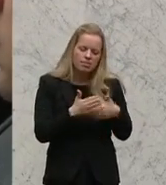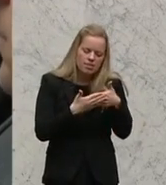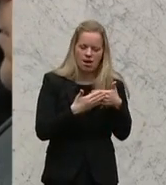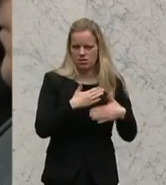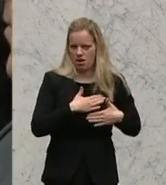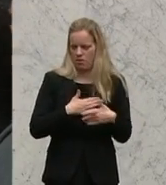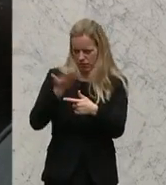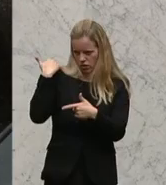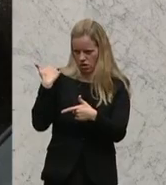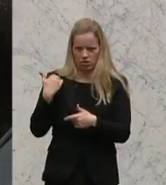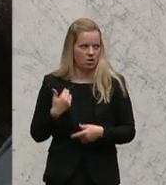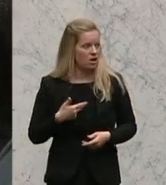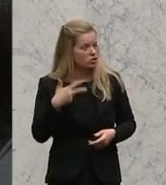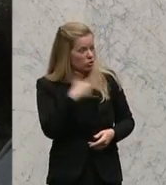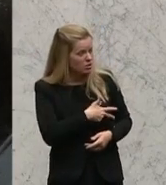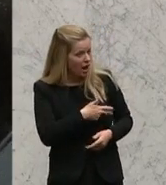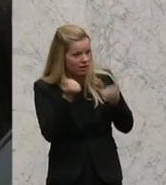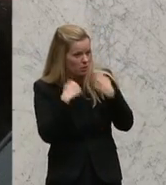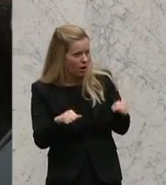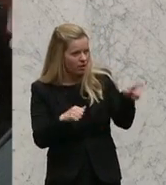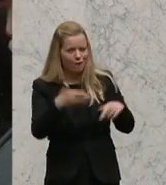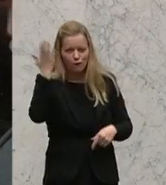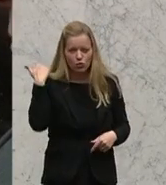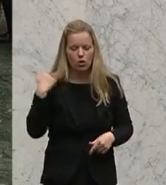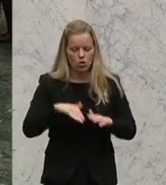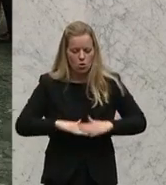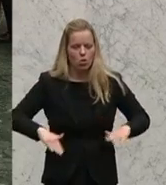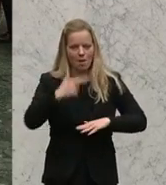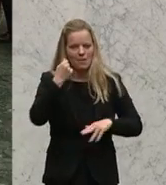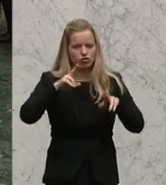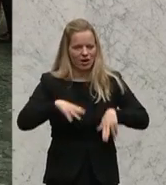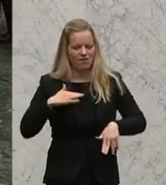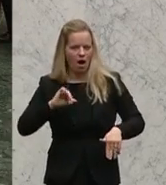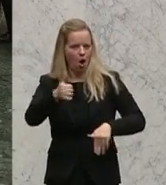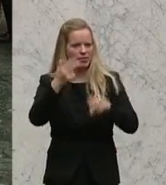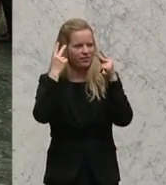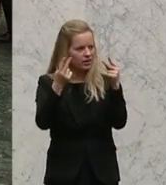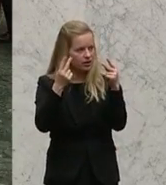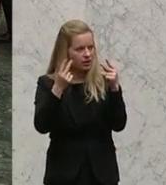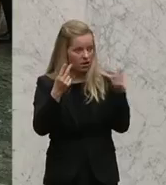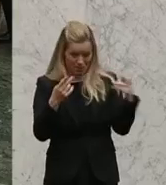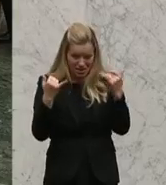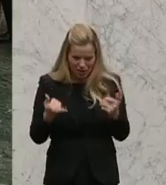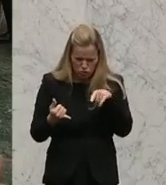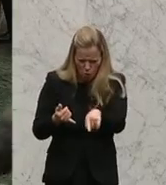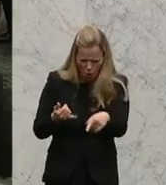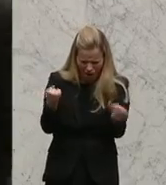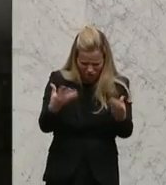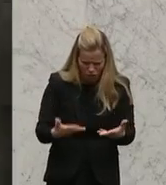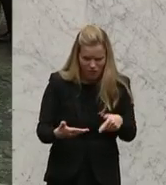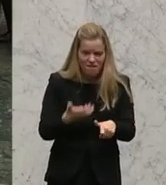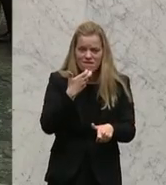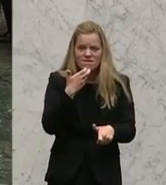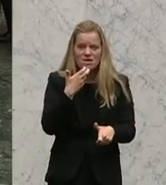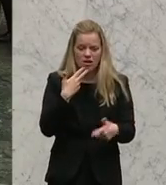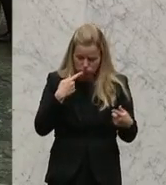Sozialdemokratie, die irgendwann einmal Grund- und Menschenrechte in ihren Vordergrund gestellt hat, dem auch noch zustimmen will und sie jetzt